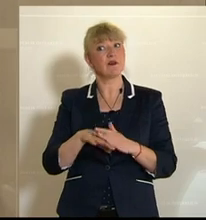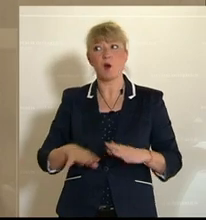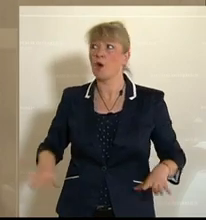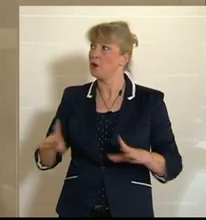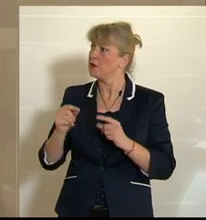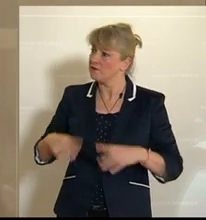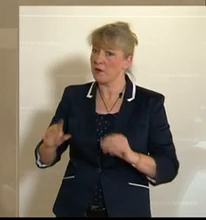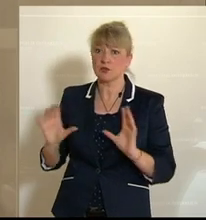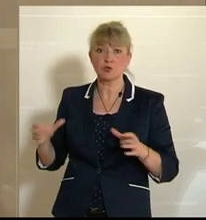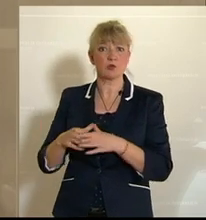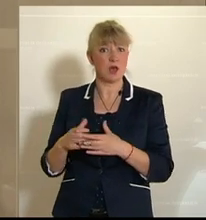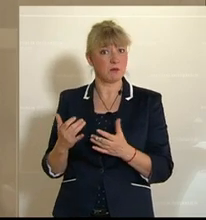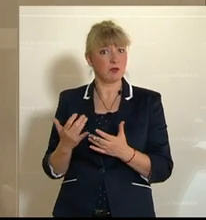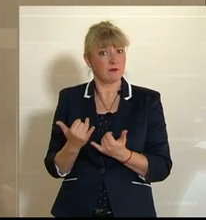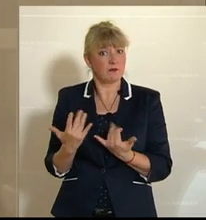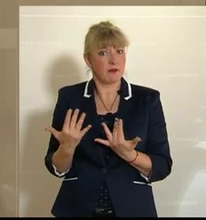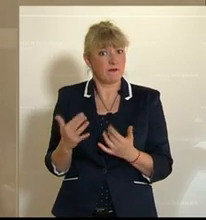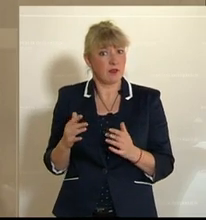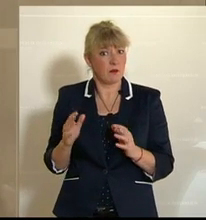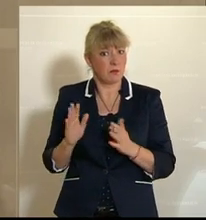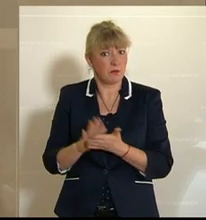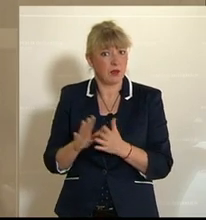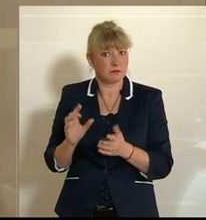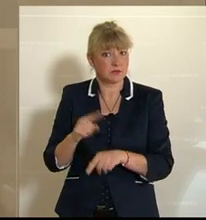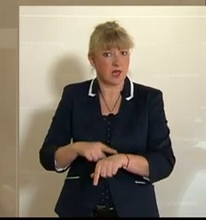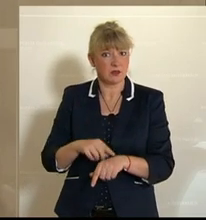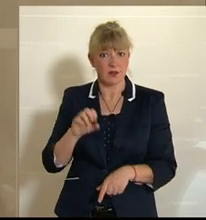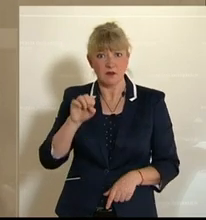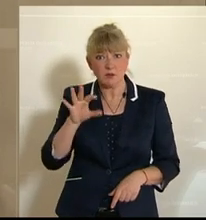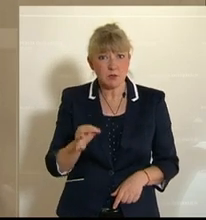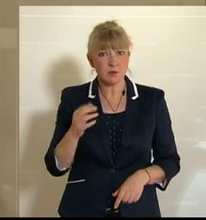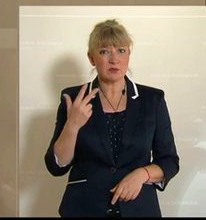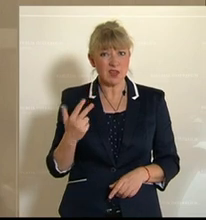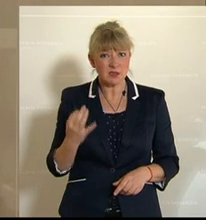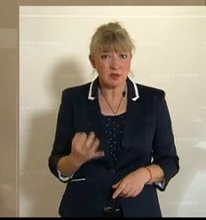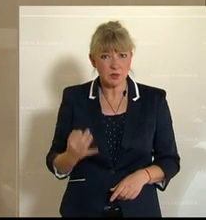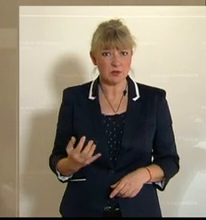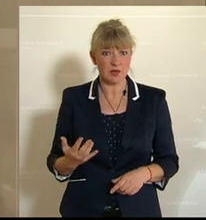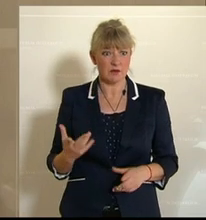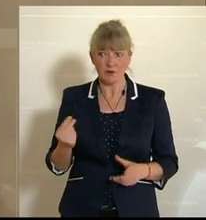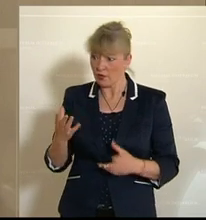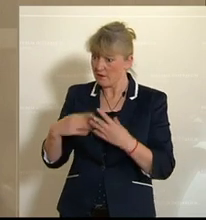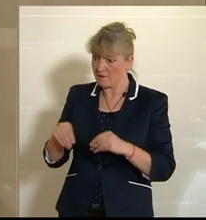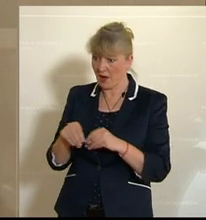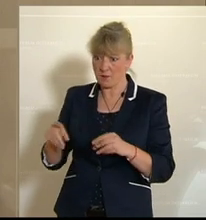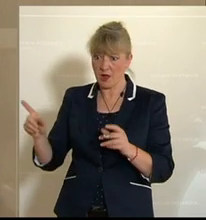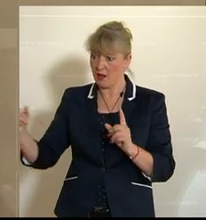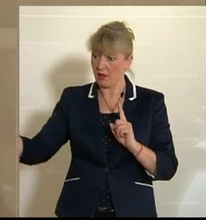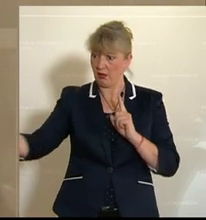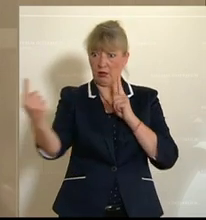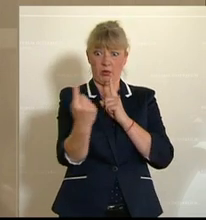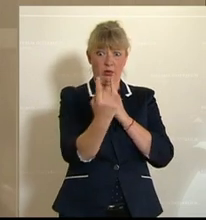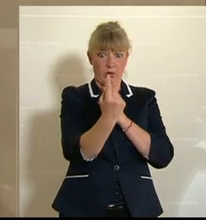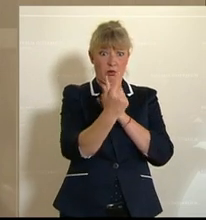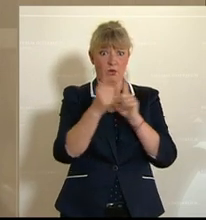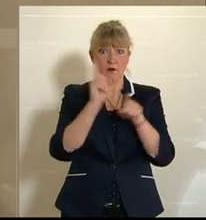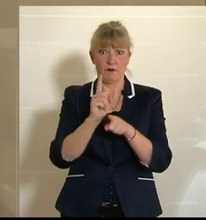seiner Angehörigen verbringen zu dürfen? 15 Minuten oder 30 Minuten einem seiner Angehörigen vorgeführt zu werden, wie ein